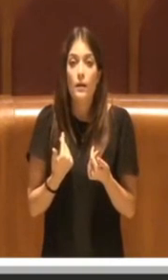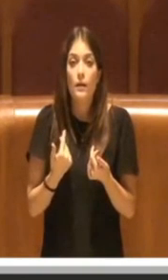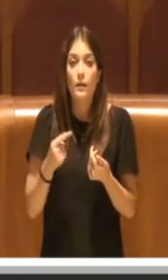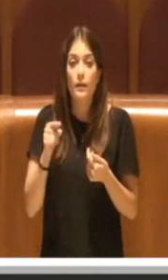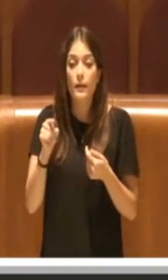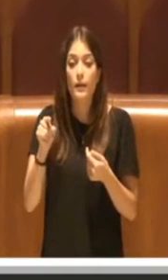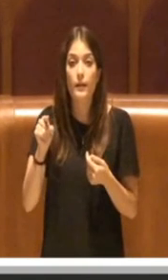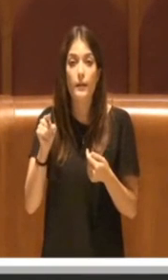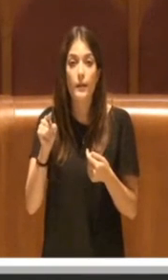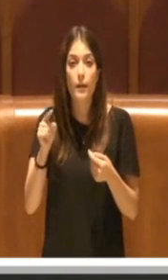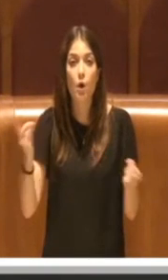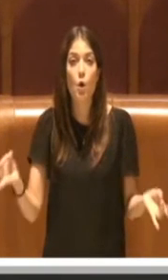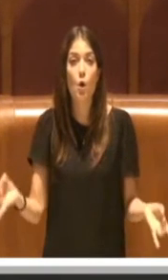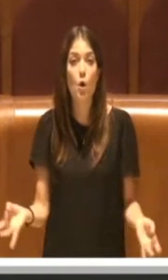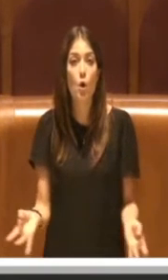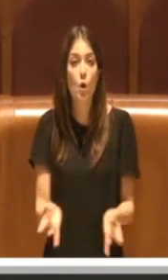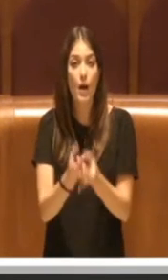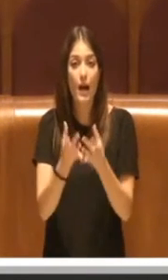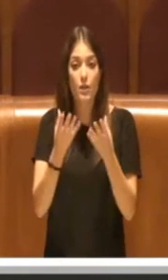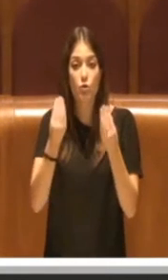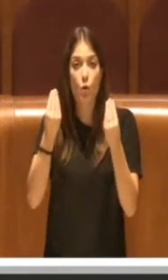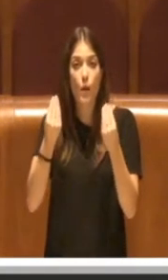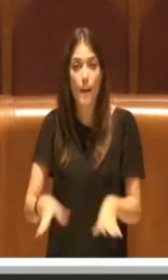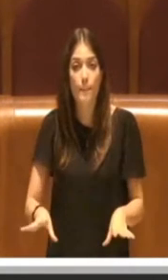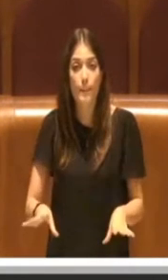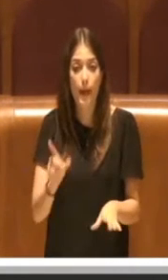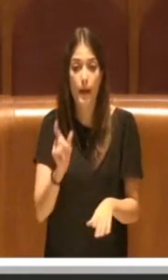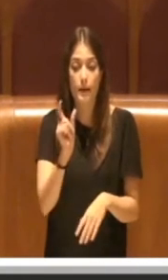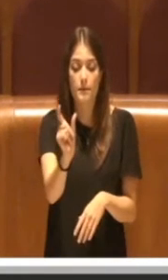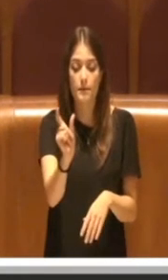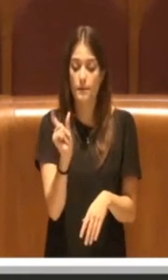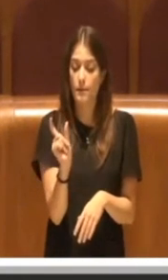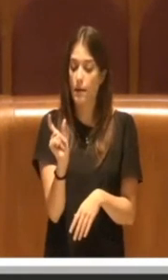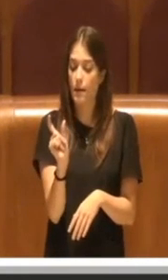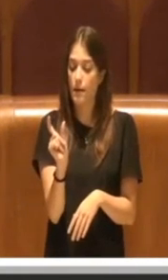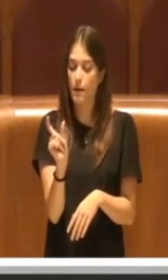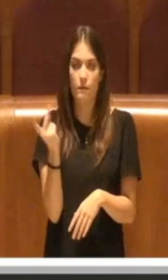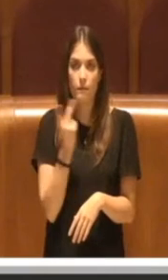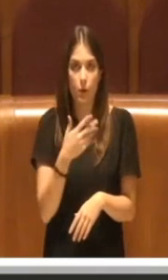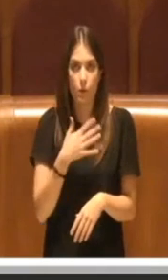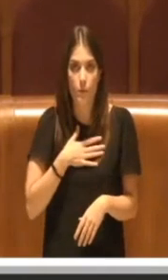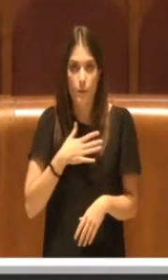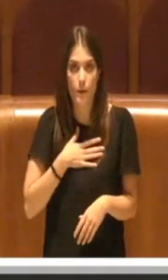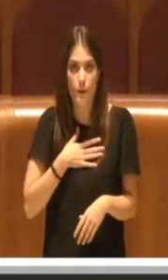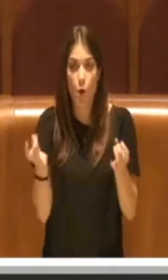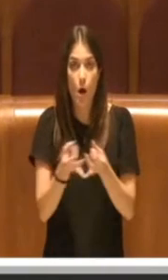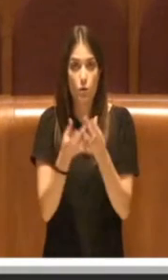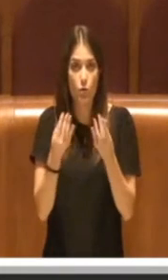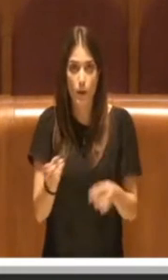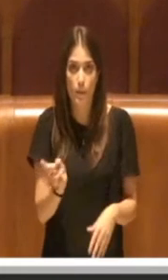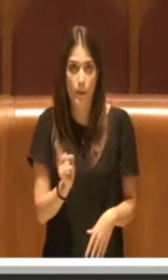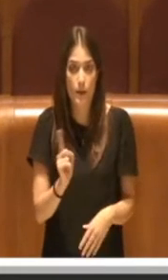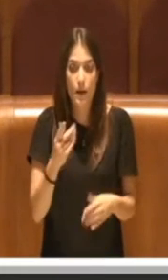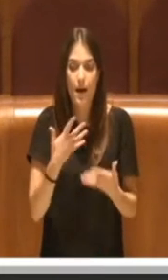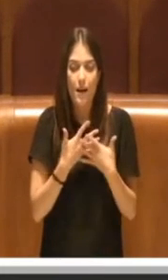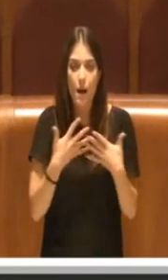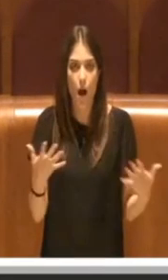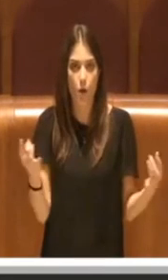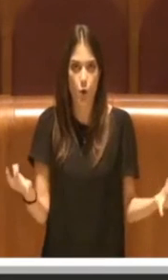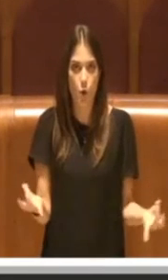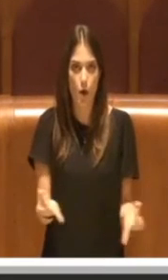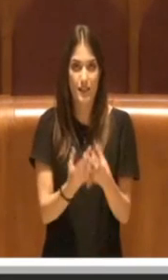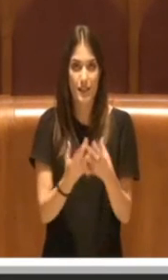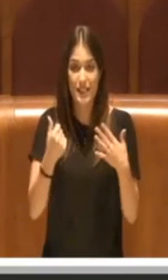persa, invece questa non è un'occasione persa, questa è una grande occasione per la città di Roma. Dopo 16